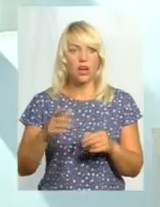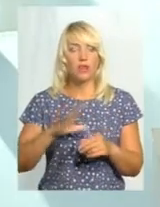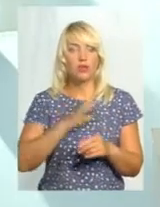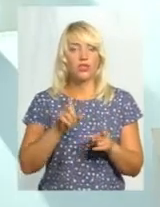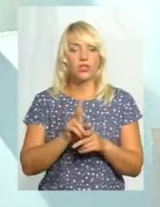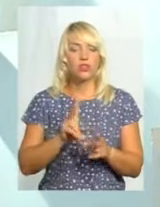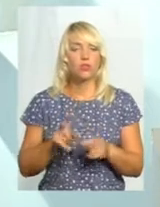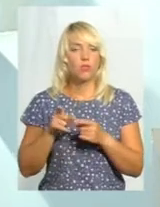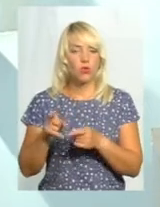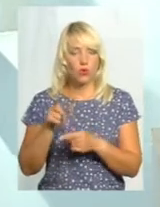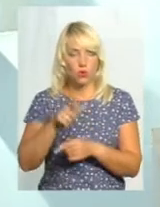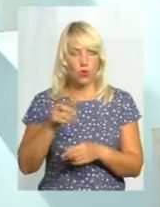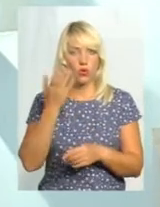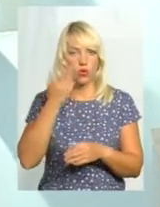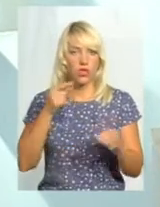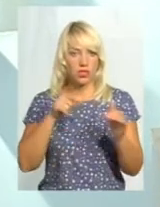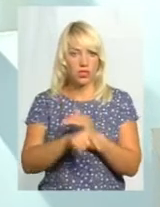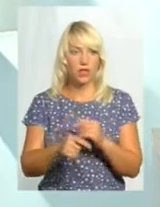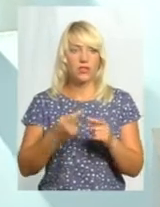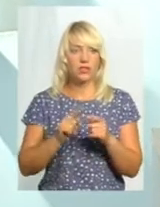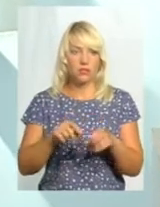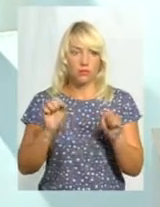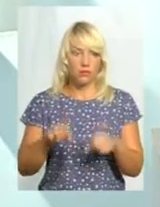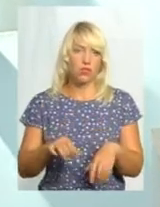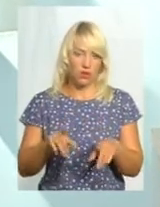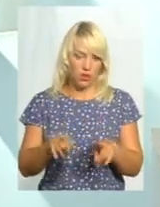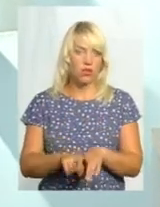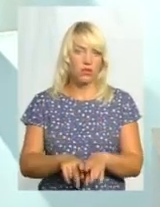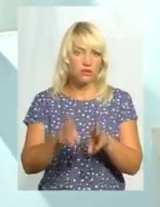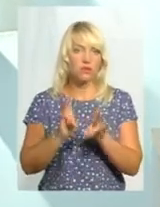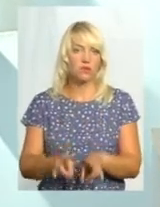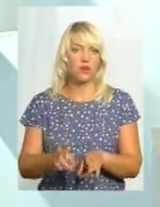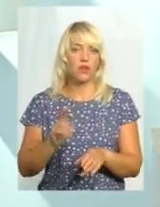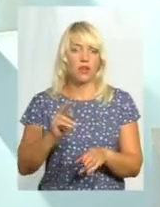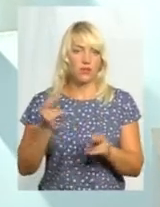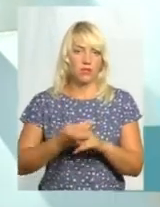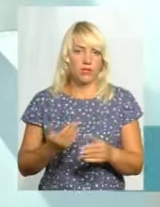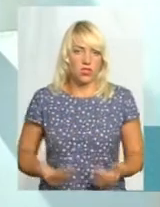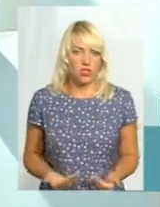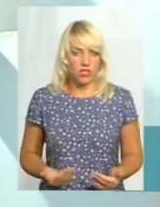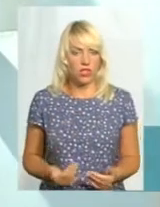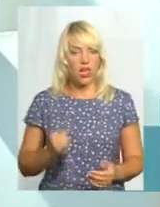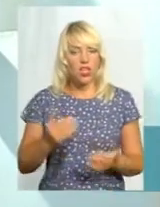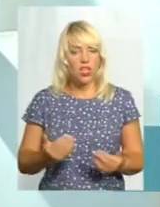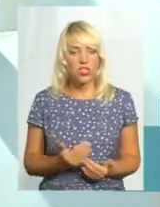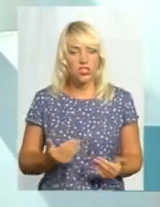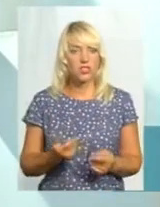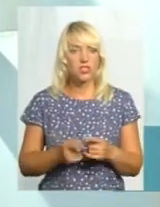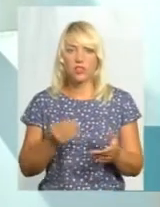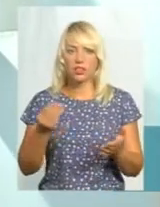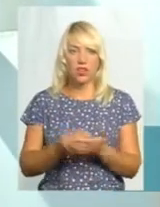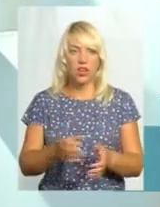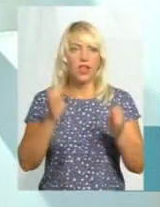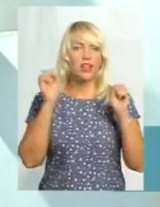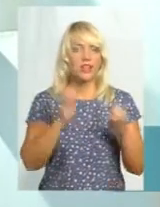вони вже тікали, це дійсно може трапитися, людина може позбавитися життя. Але життя – це найдорожче. Кидайте ті гроші, кидайте